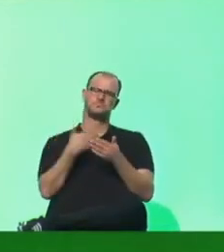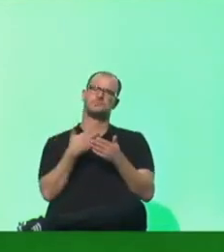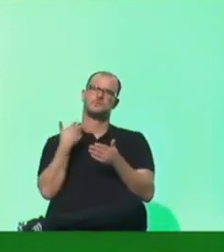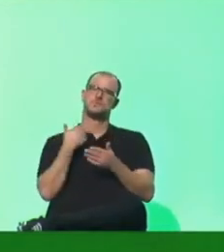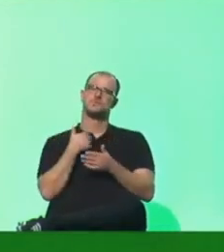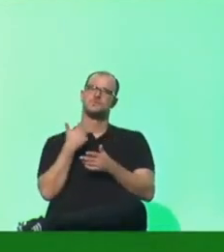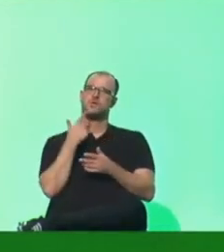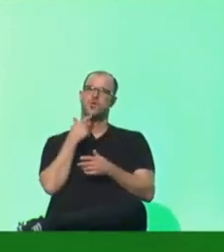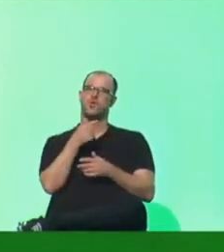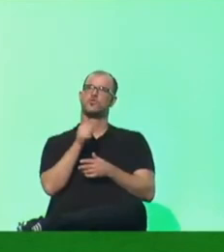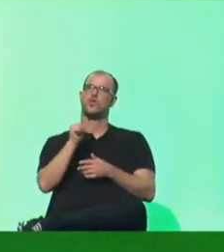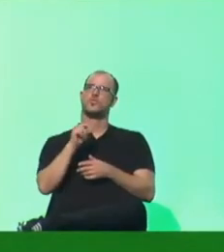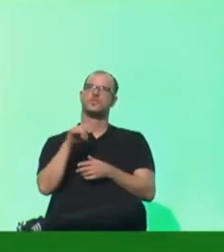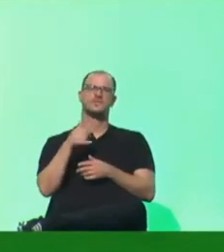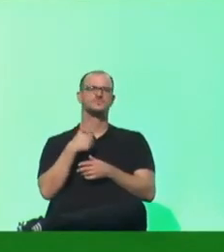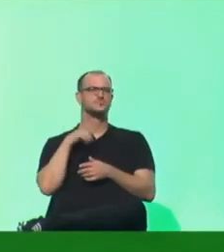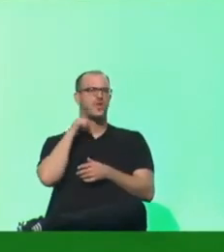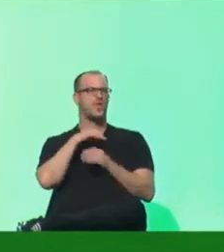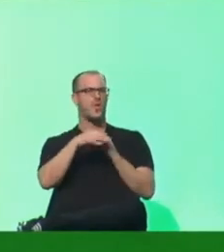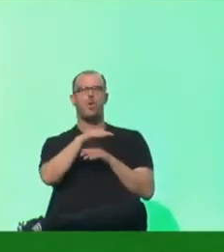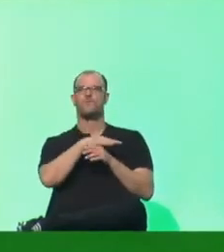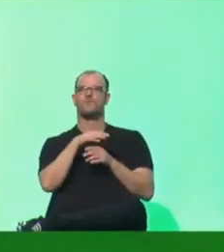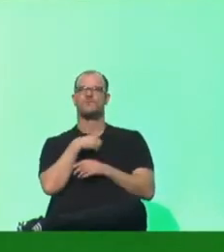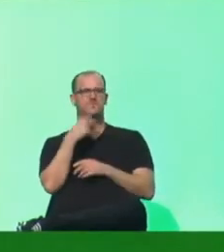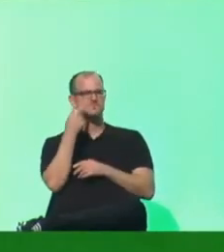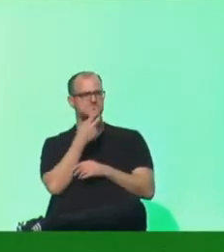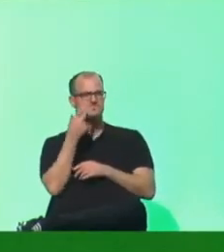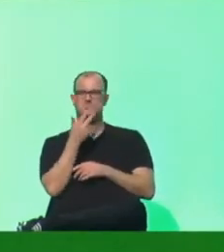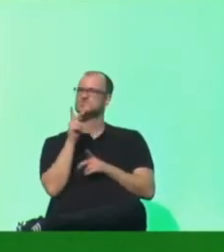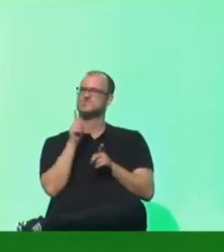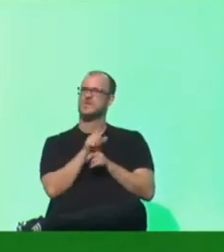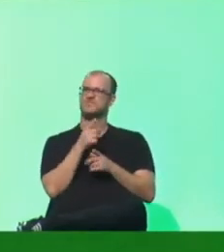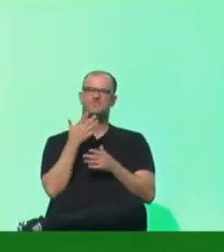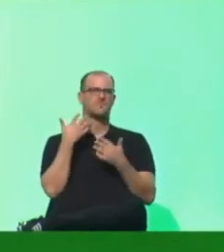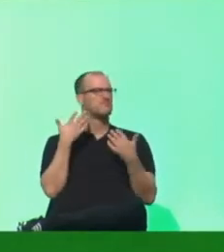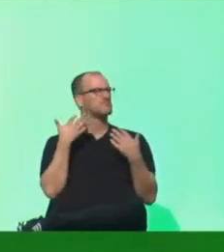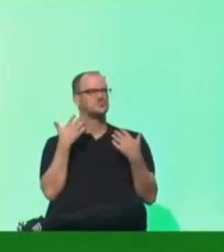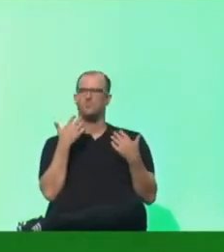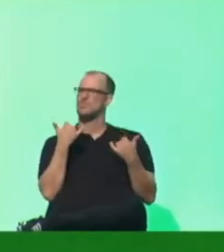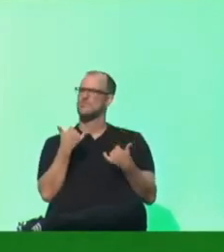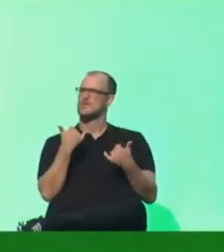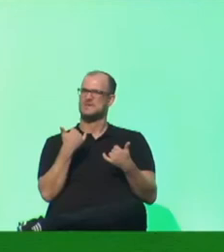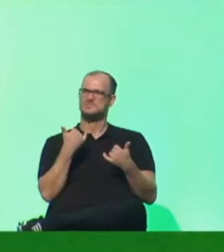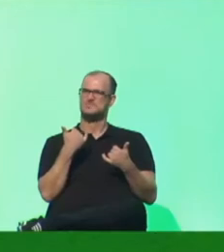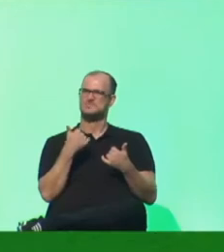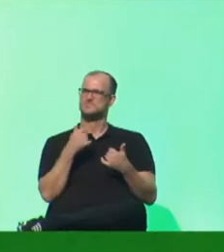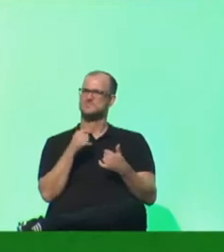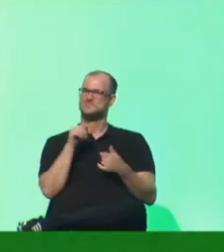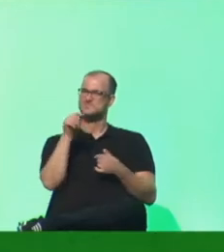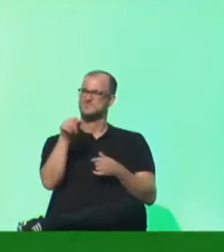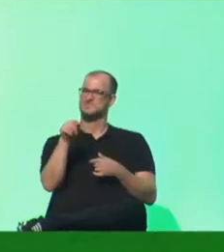Schlachthof von Tönnies besucht habe, da war es ungefähr so schwül wie jetzt gerade. Da standen Menschen